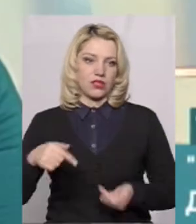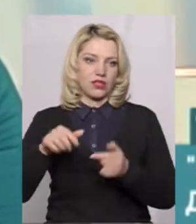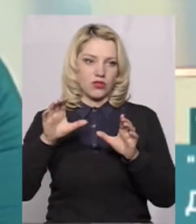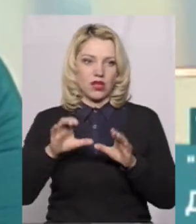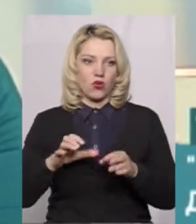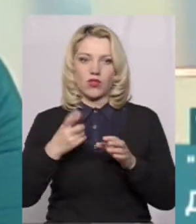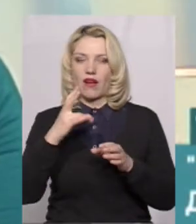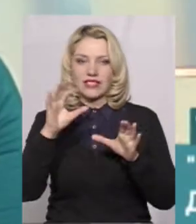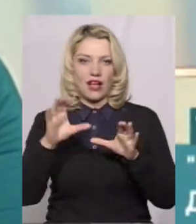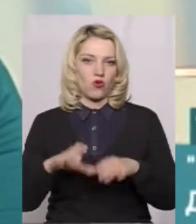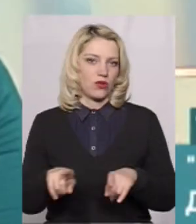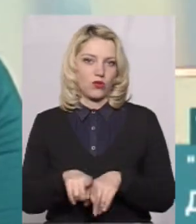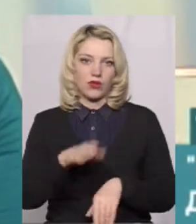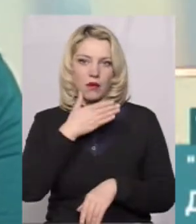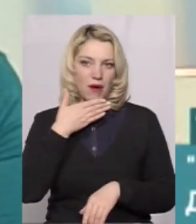а в законі цього немає.